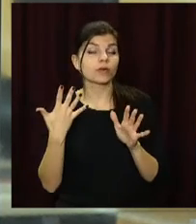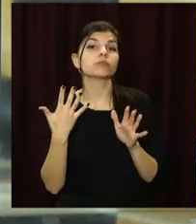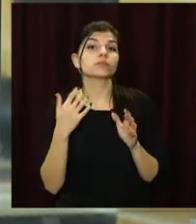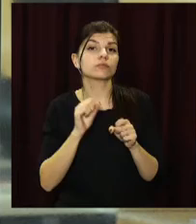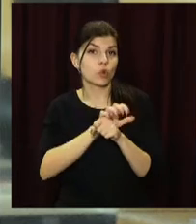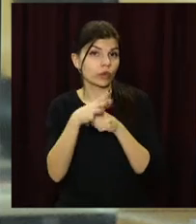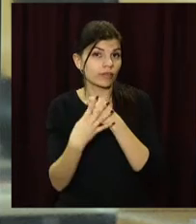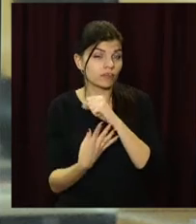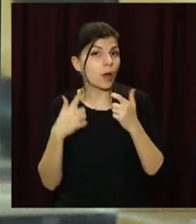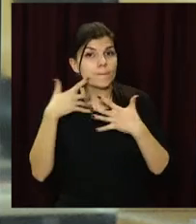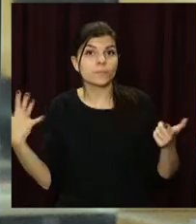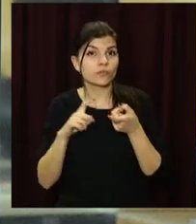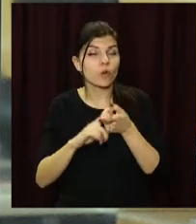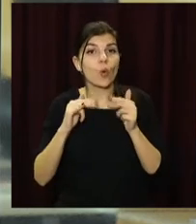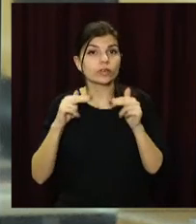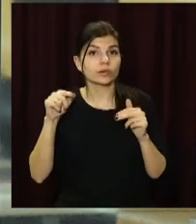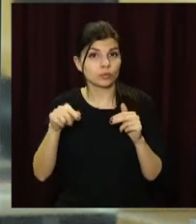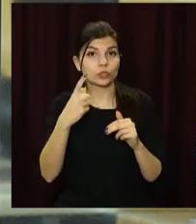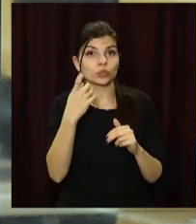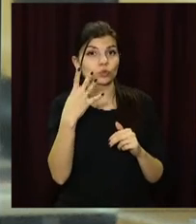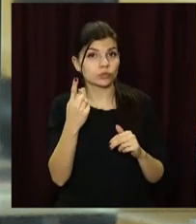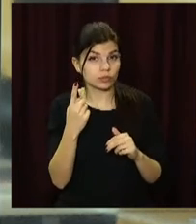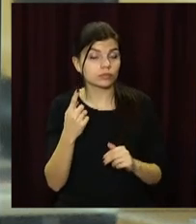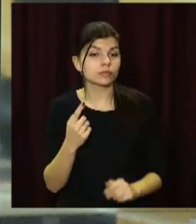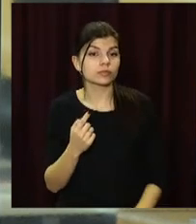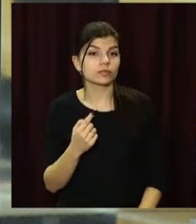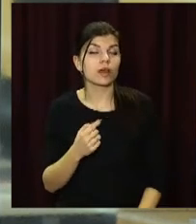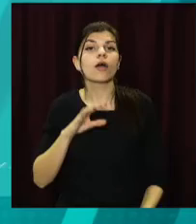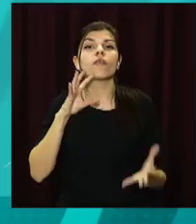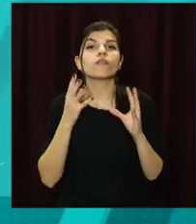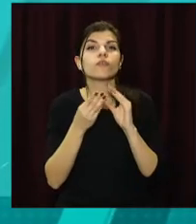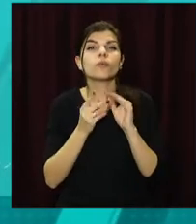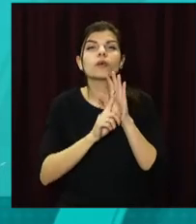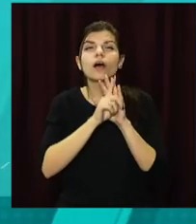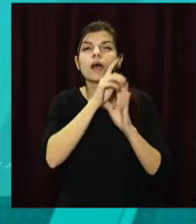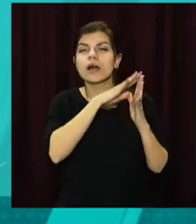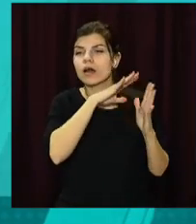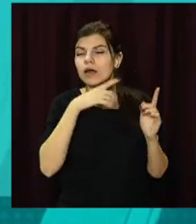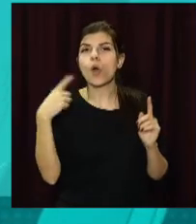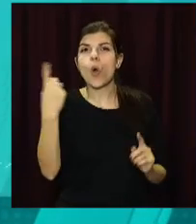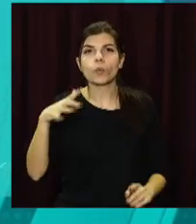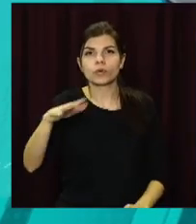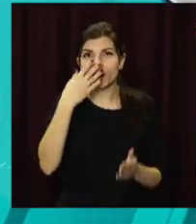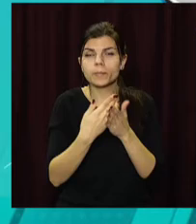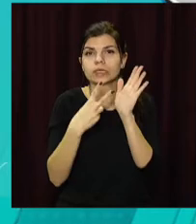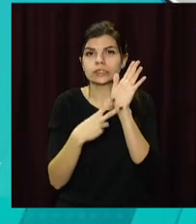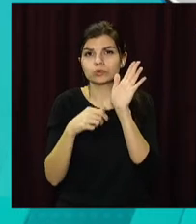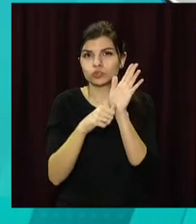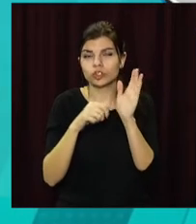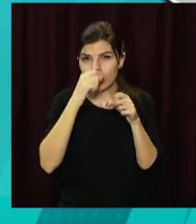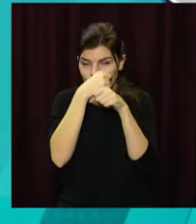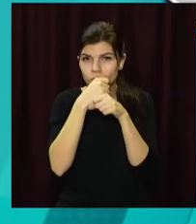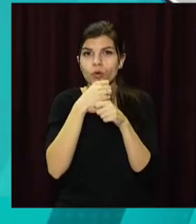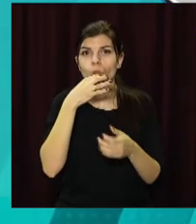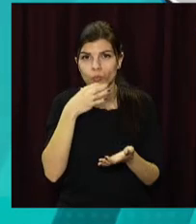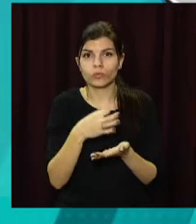-19. Найбільше інфікованих у Дніпрі – 141 людина. Загалом, з початку пандемії в області понад 76 тисяч лабораторно